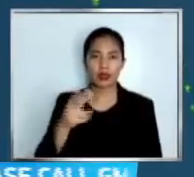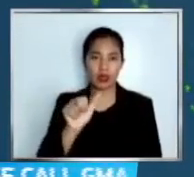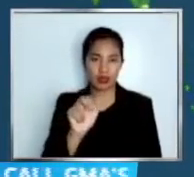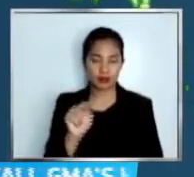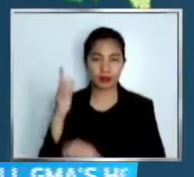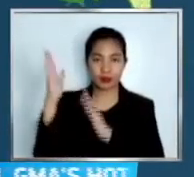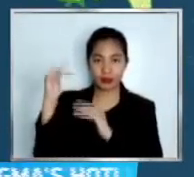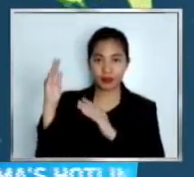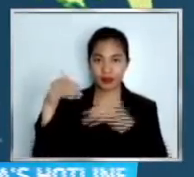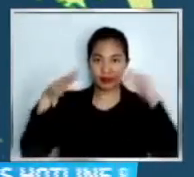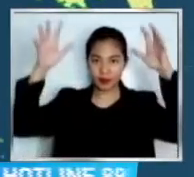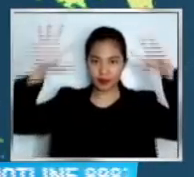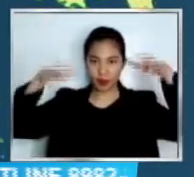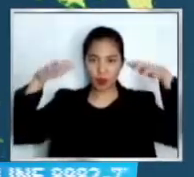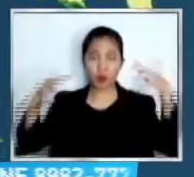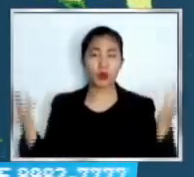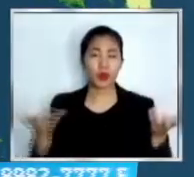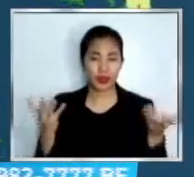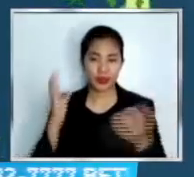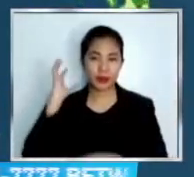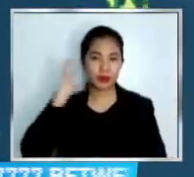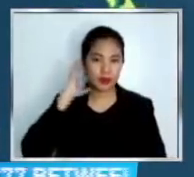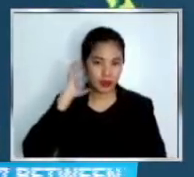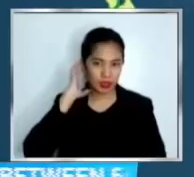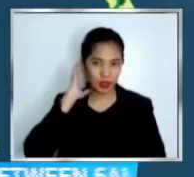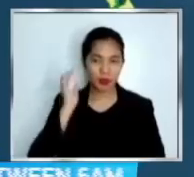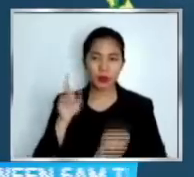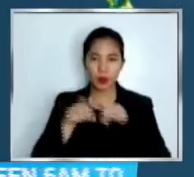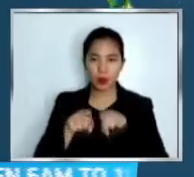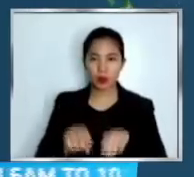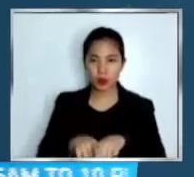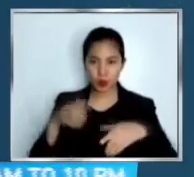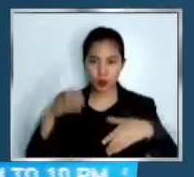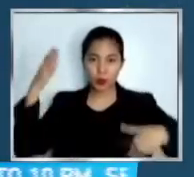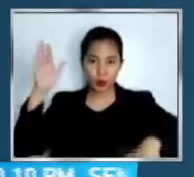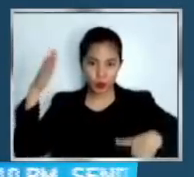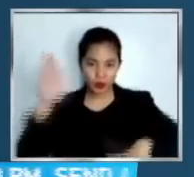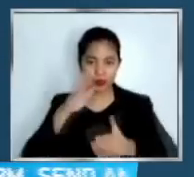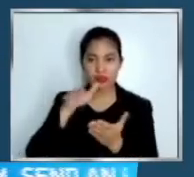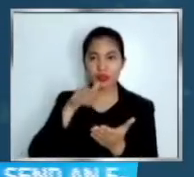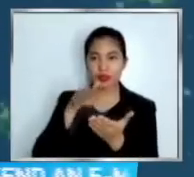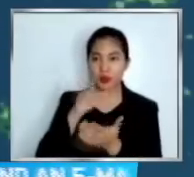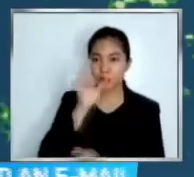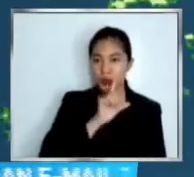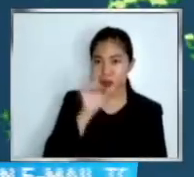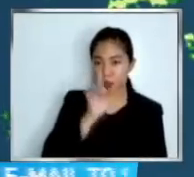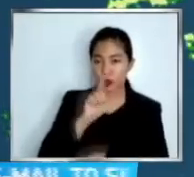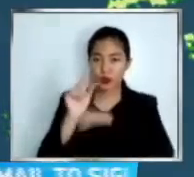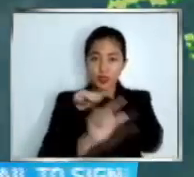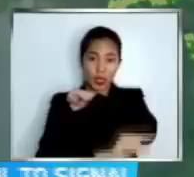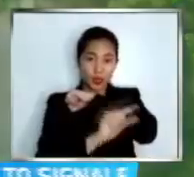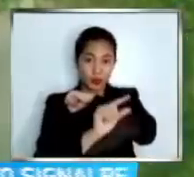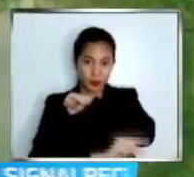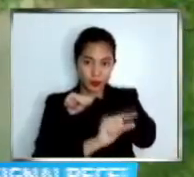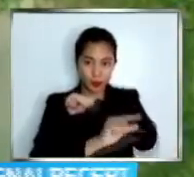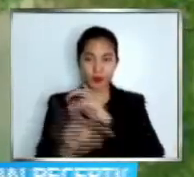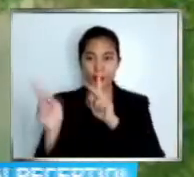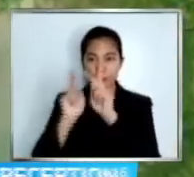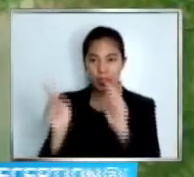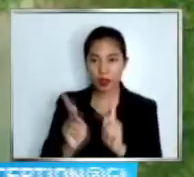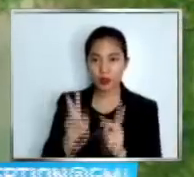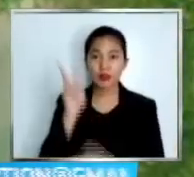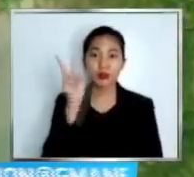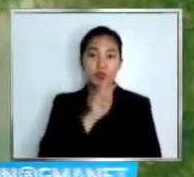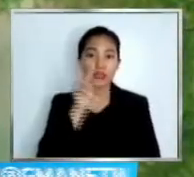buong Mindanao at ilang bahagi ng Cordillera, Central Luzon, Quezon, Palawan at Visayas. Mananatili namang